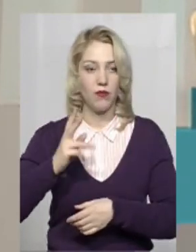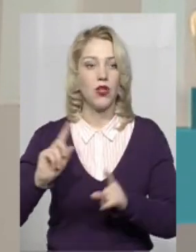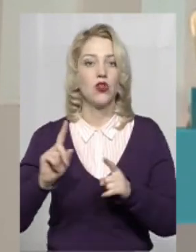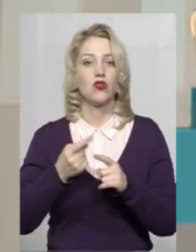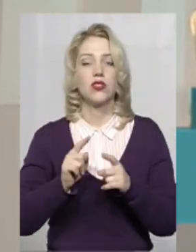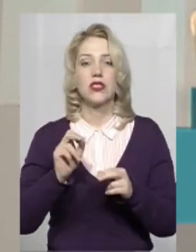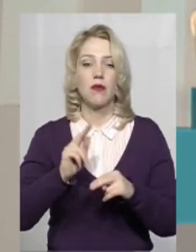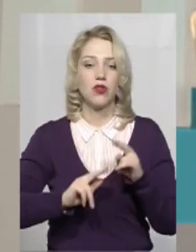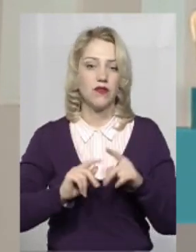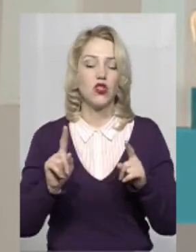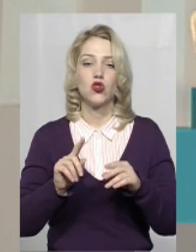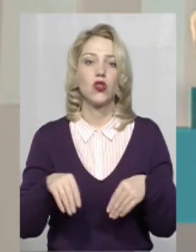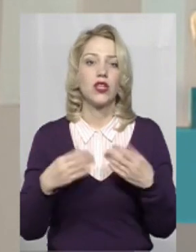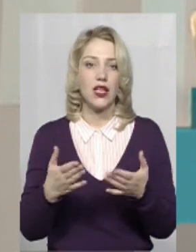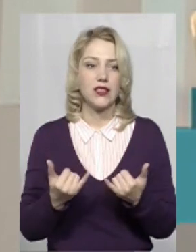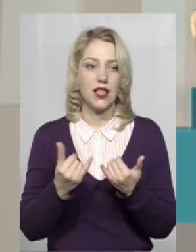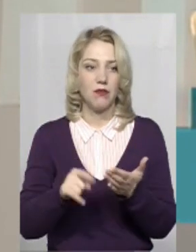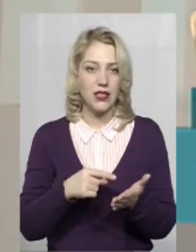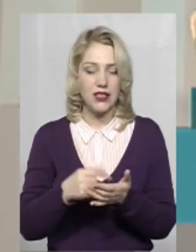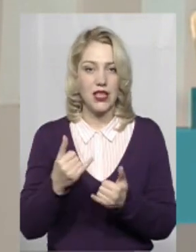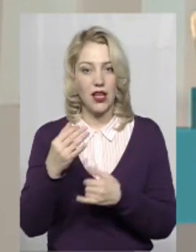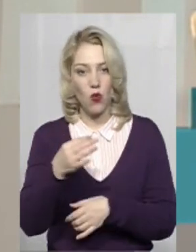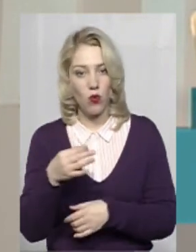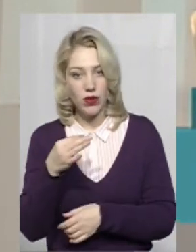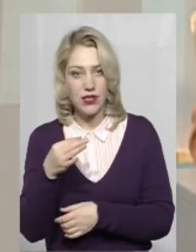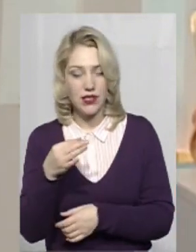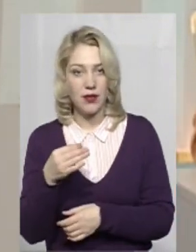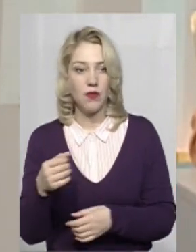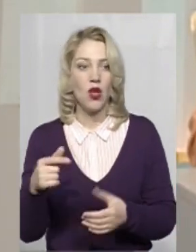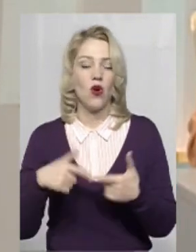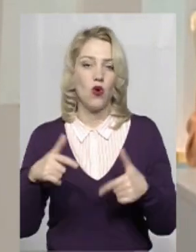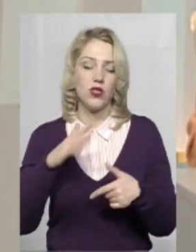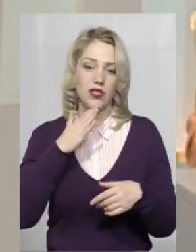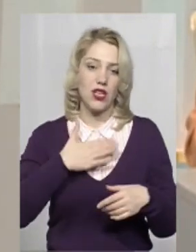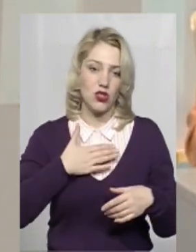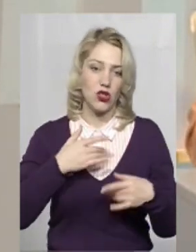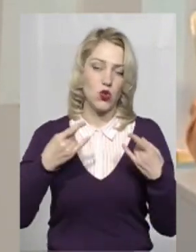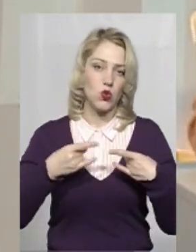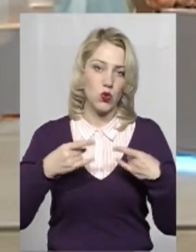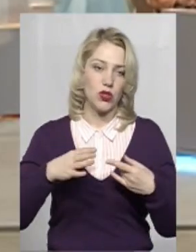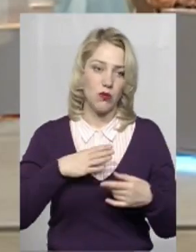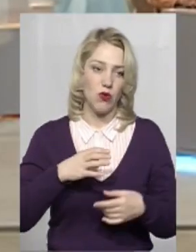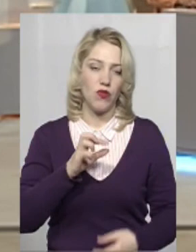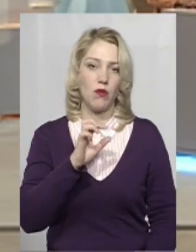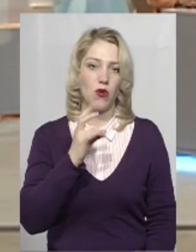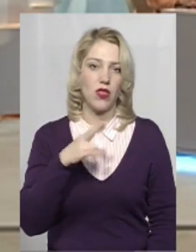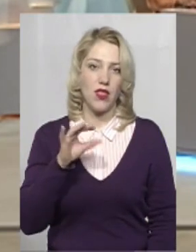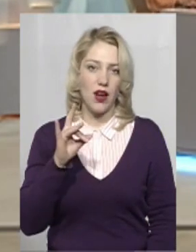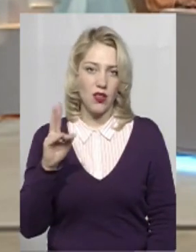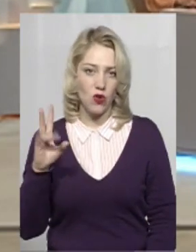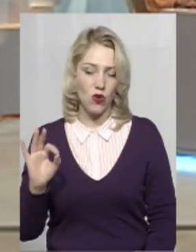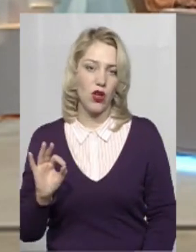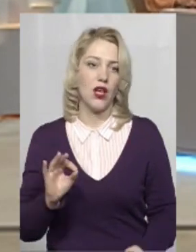Що це за будівництво, що воно дасть для міста і для області? Гостом нашої студії був Андрій Бондаренко,